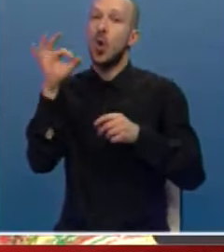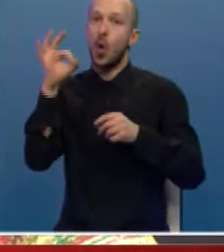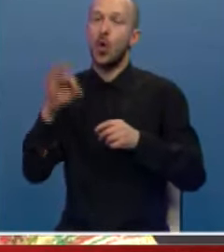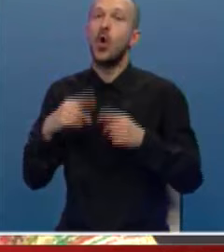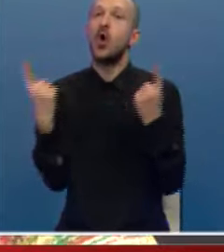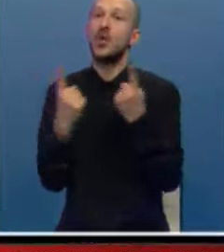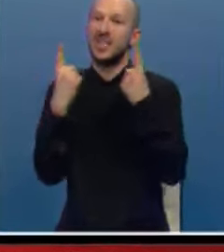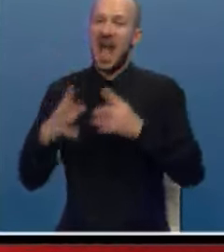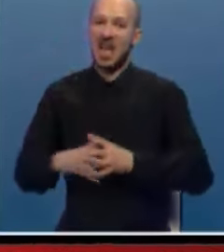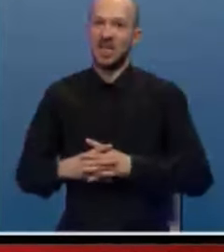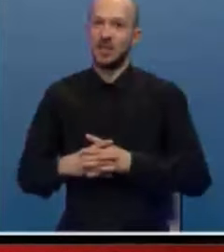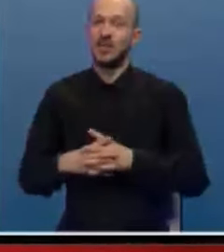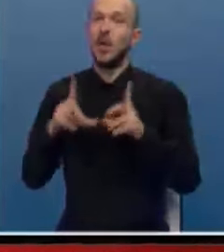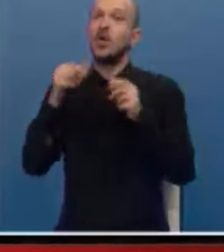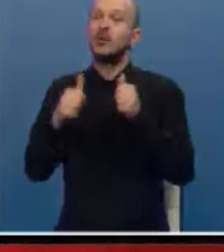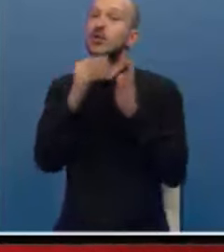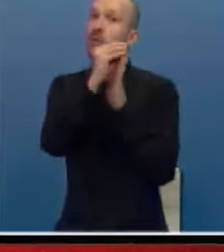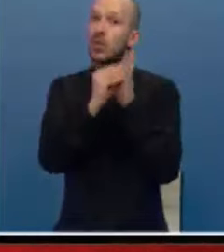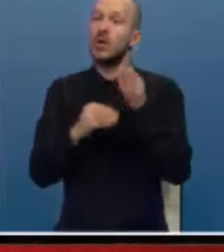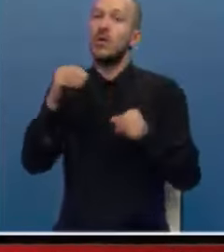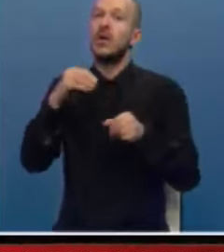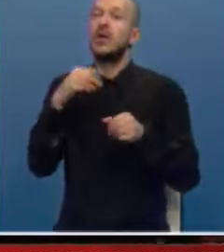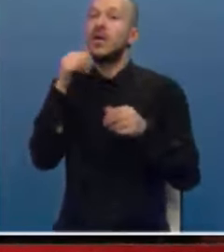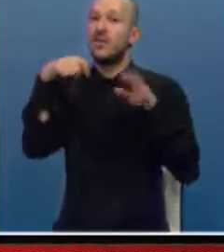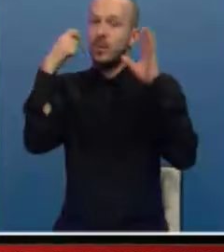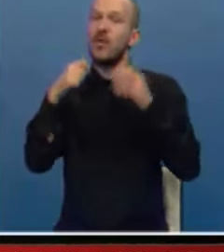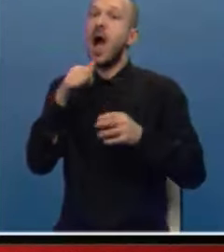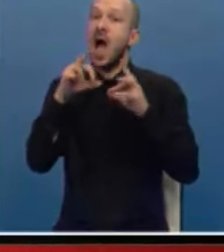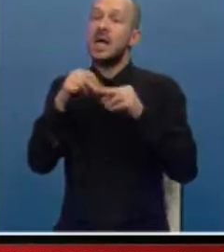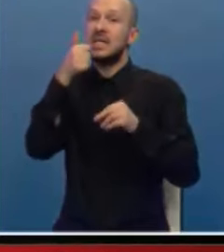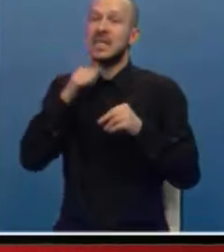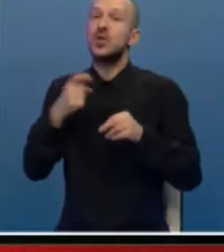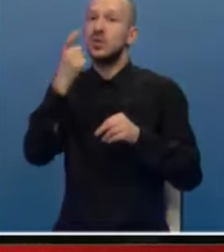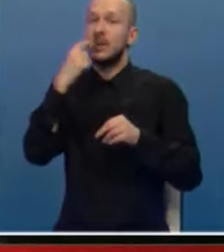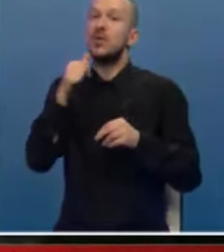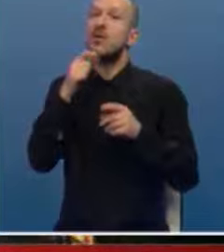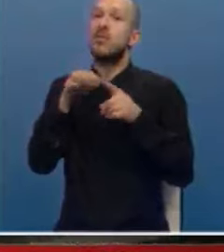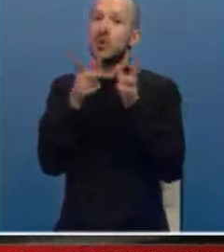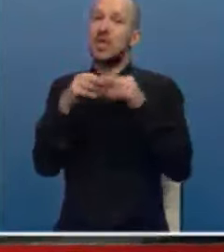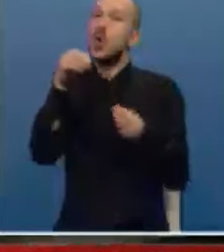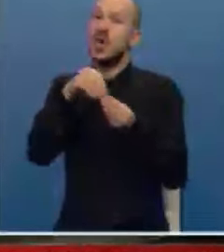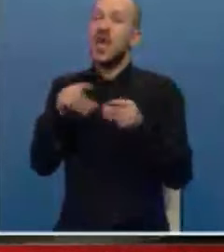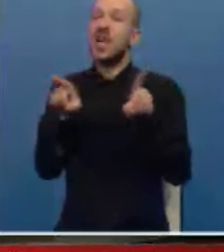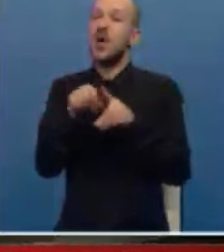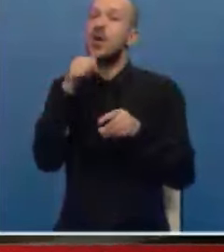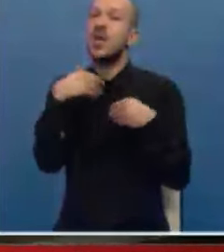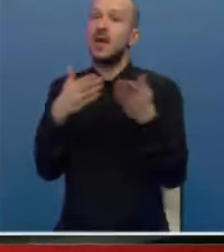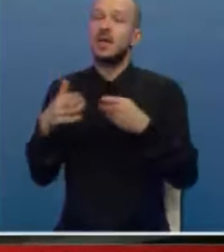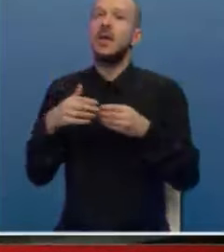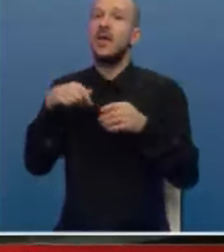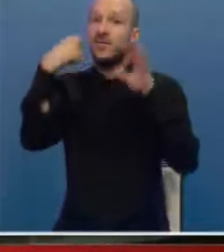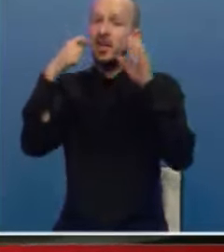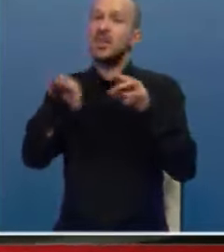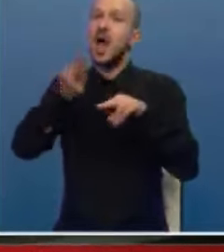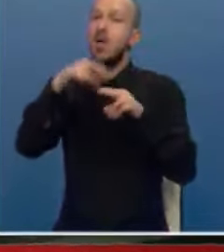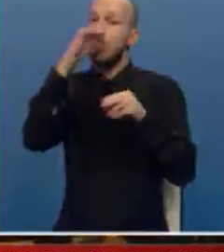komercijali. U takvoj časkom programu učestvoja 17 filmova, a za zlatno, srebrno i bronzano jaje, kao i za nagradu Vilko Filad